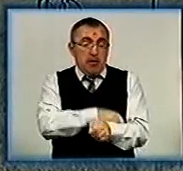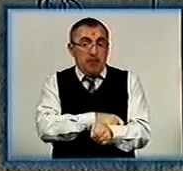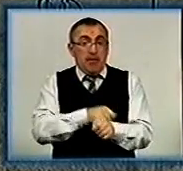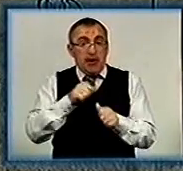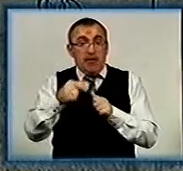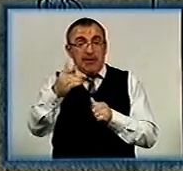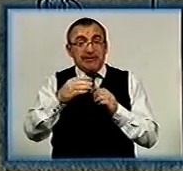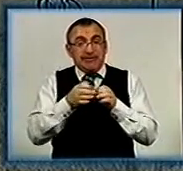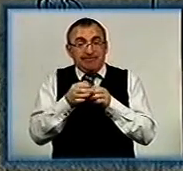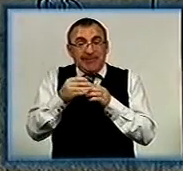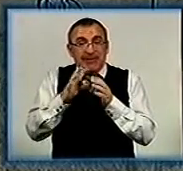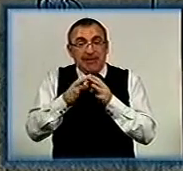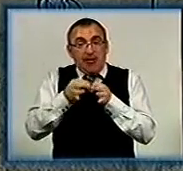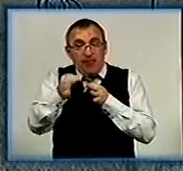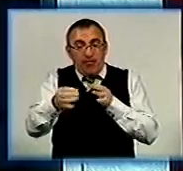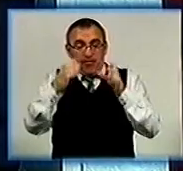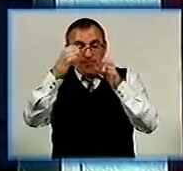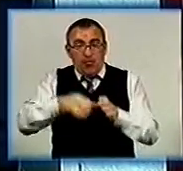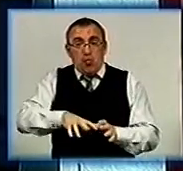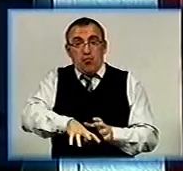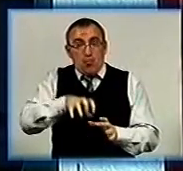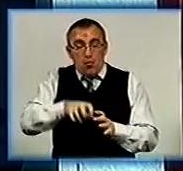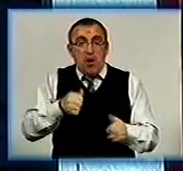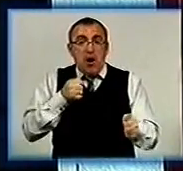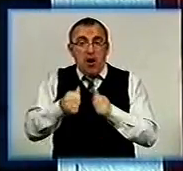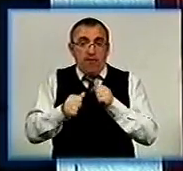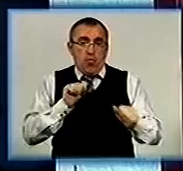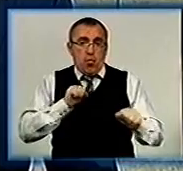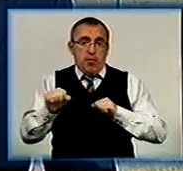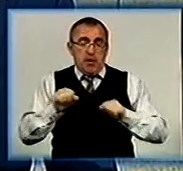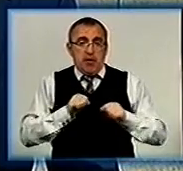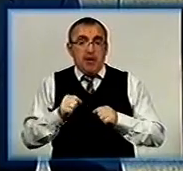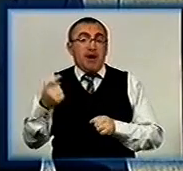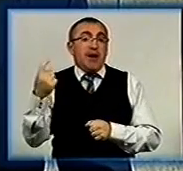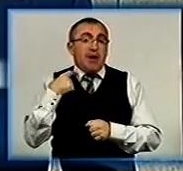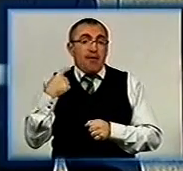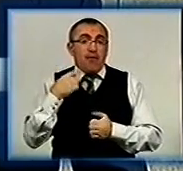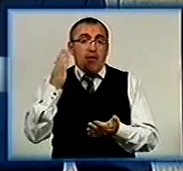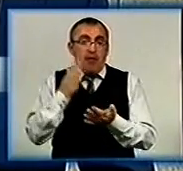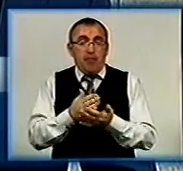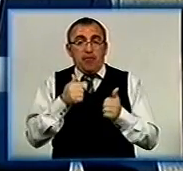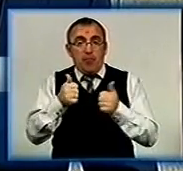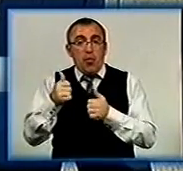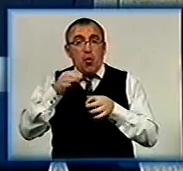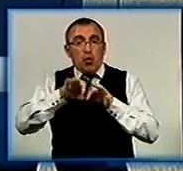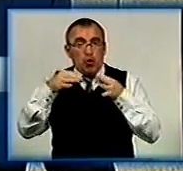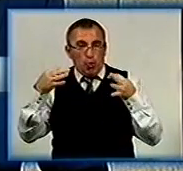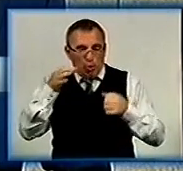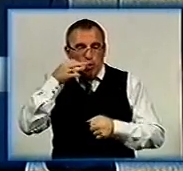Окрім неї, за селом Свердловині становили насусну станцію з автоматизованим управлінням. Криворадщина має позитивний досвід